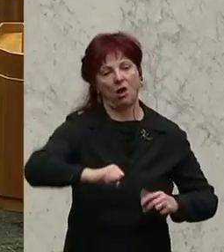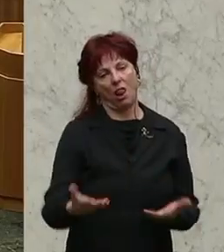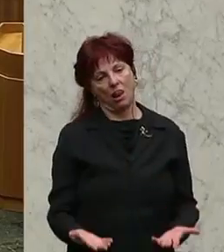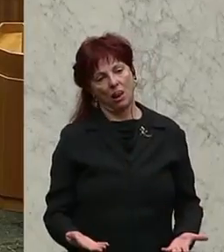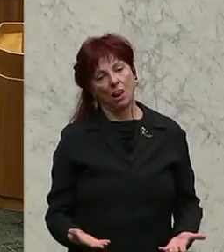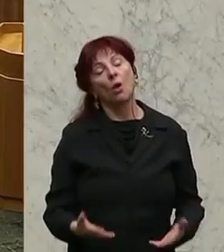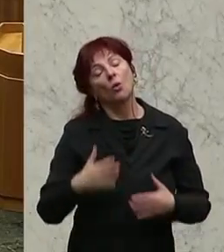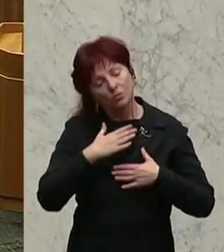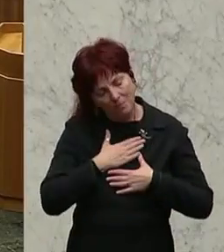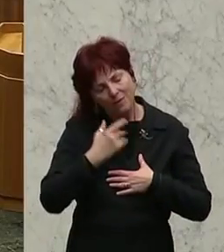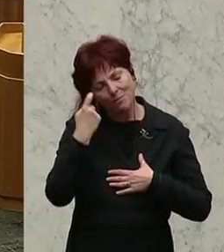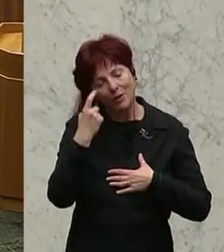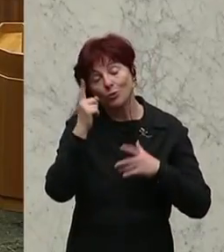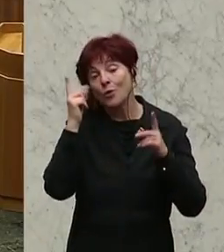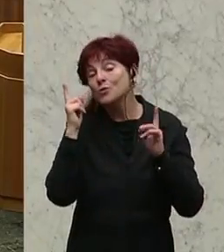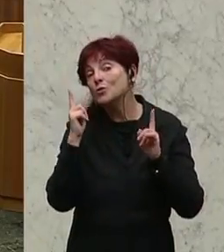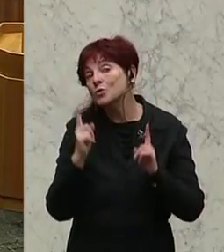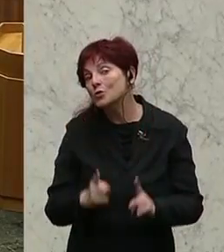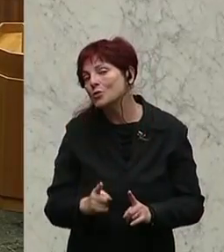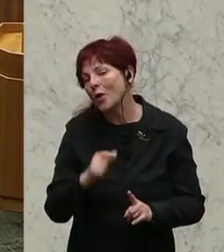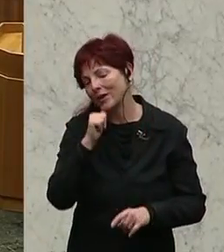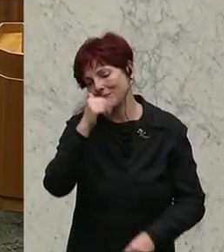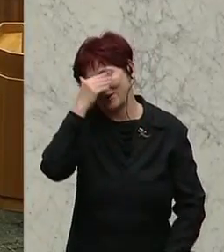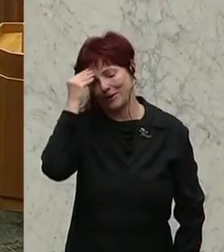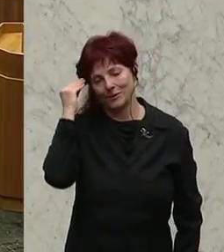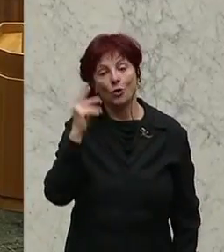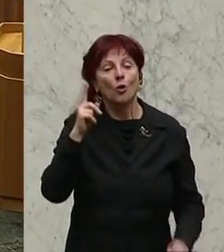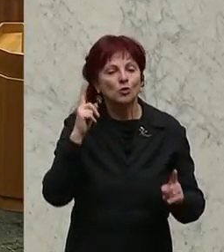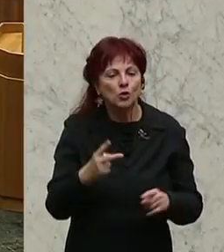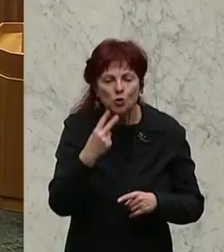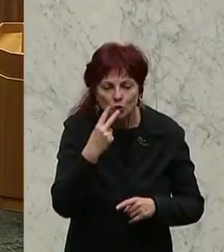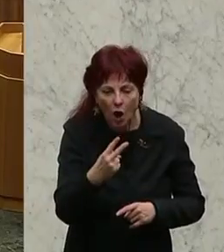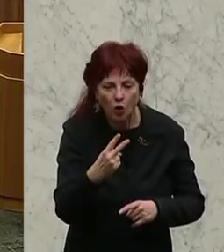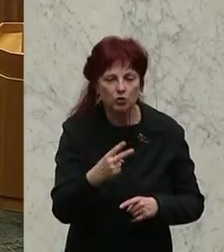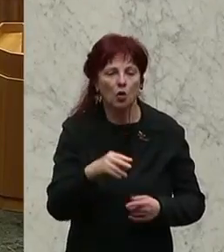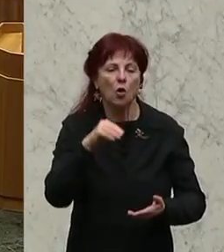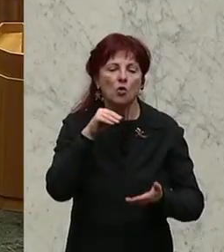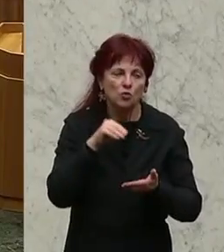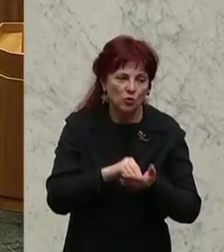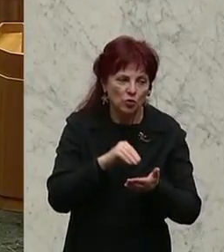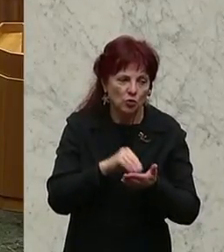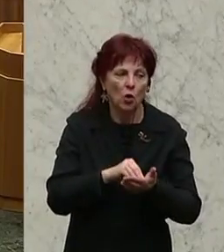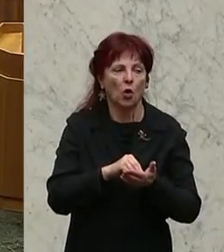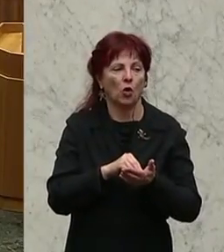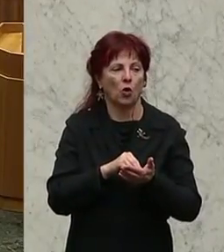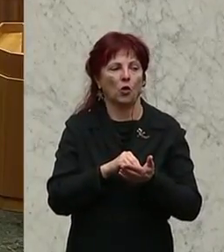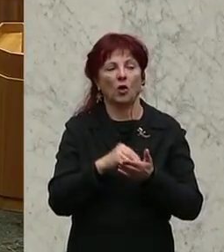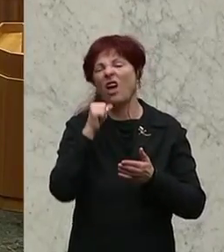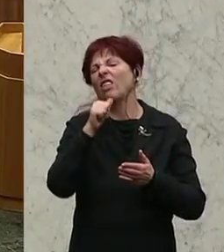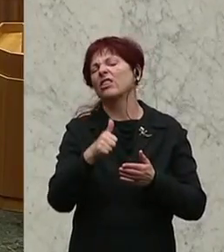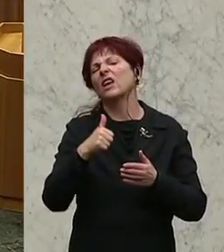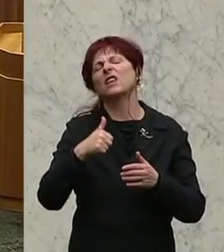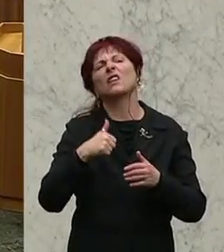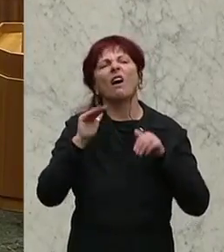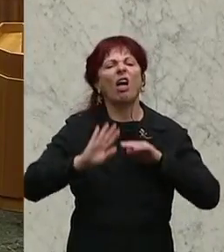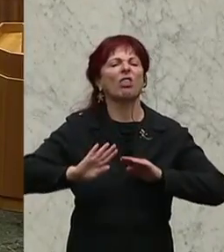das, glaube ich, sollte man nicht aus dem Auge lassen und hier schauen, dass wir hier noch, und zwar wirklich nicht die Kalkulation